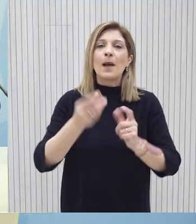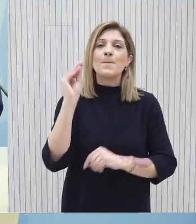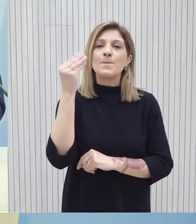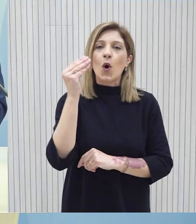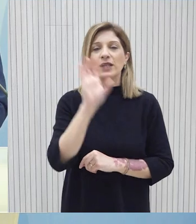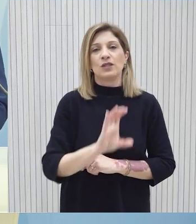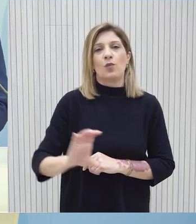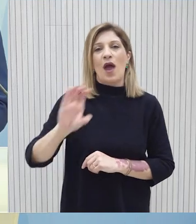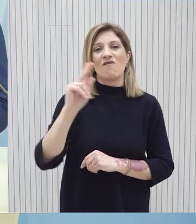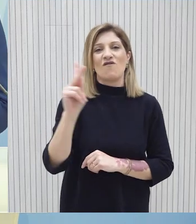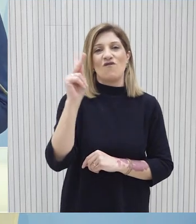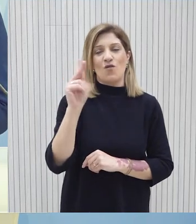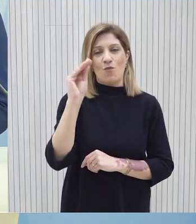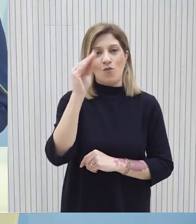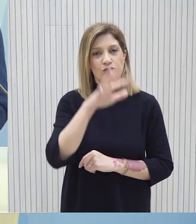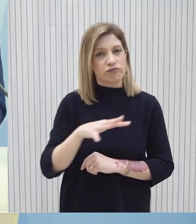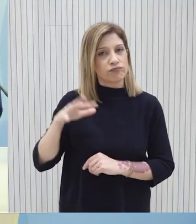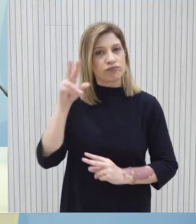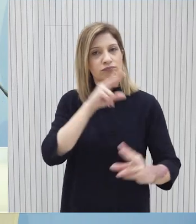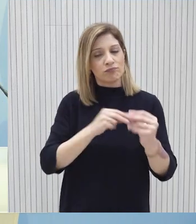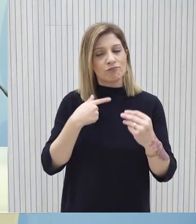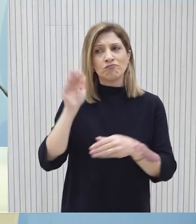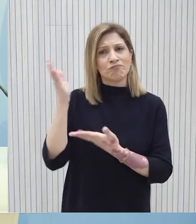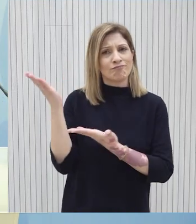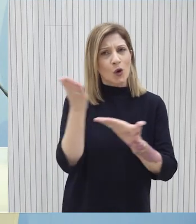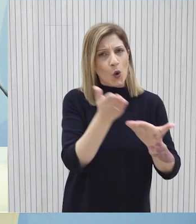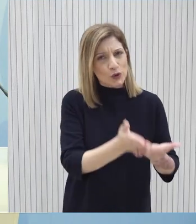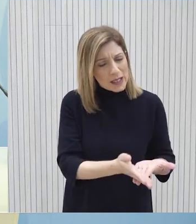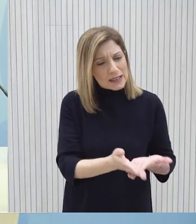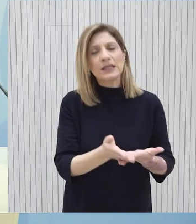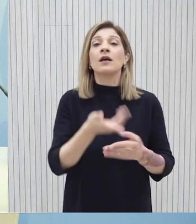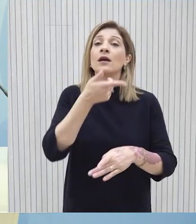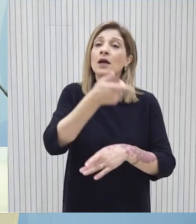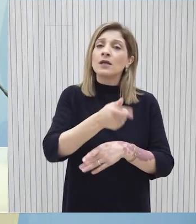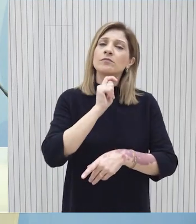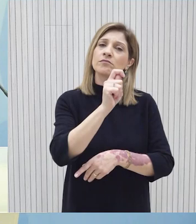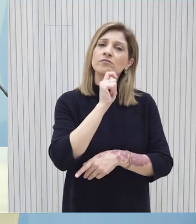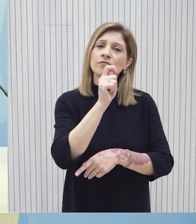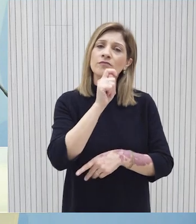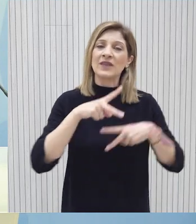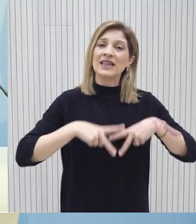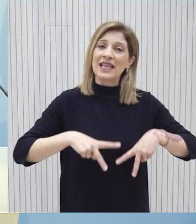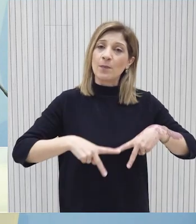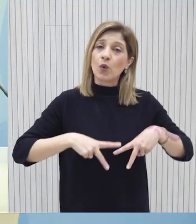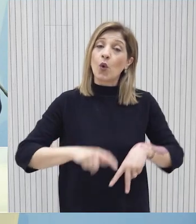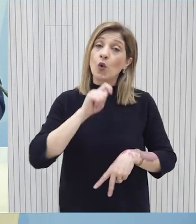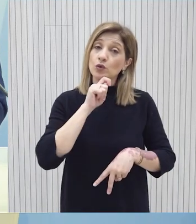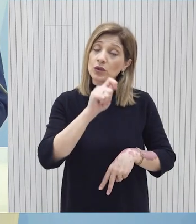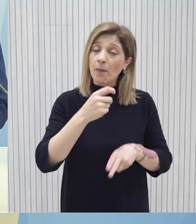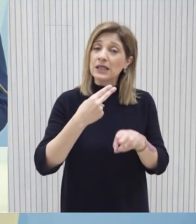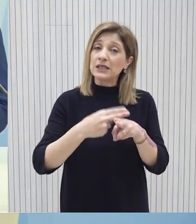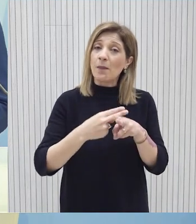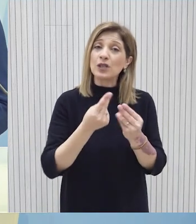Παιδείας του Ευρωπαϊκού Κοινοβουλίου κατόπιν σχετικής πρόσκλησης Κατά την διάρκεια της παρέμβασής της η Υπουργός ανέδειξε με